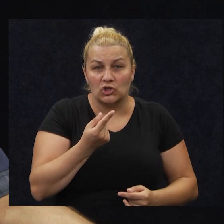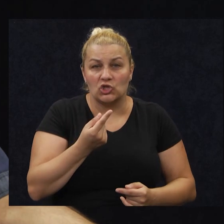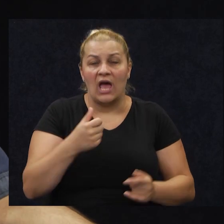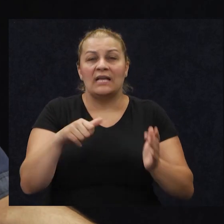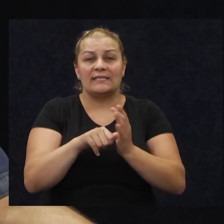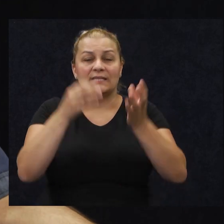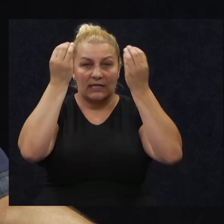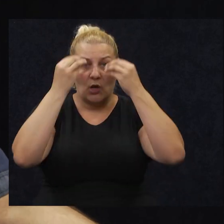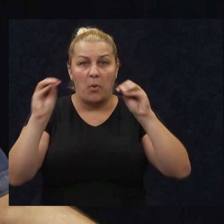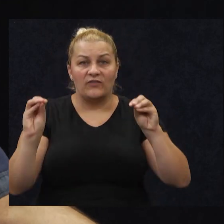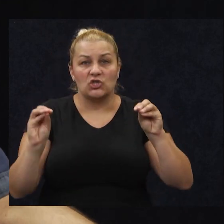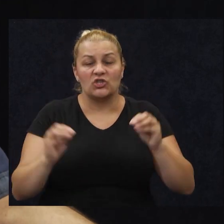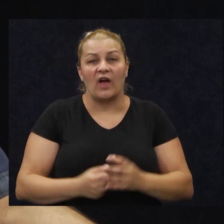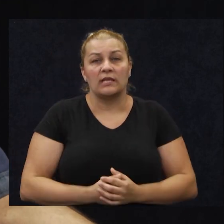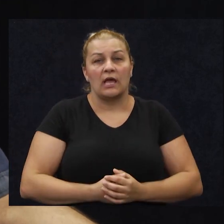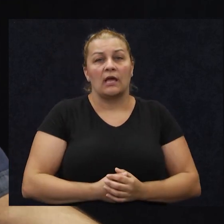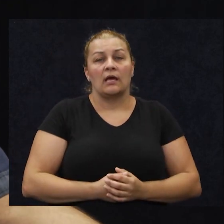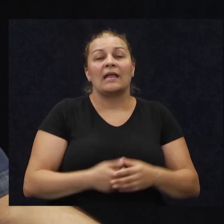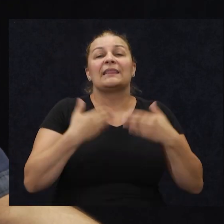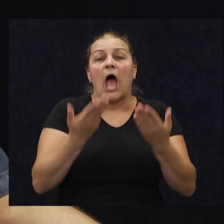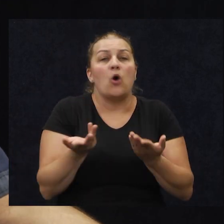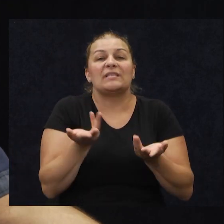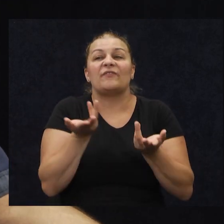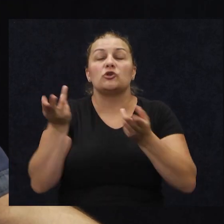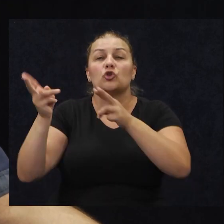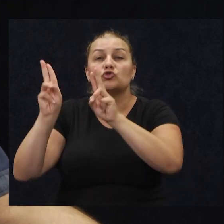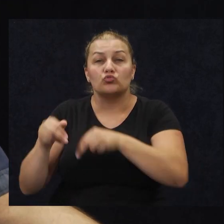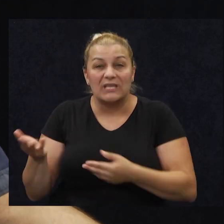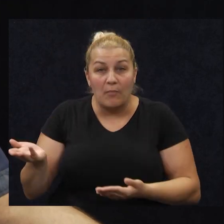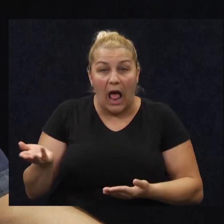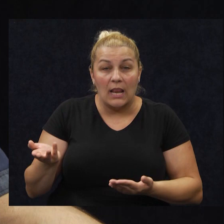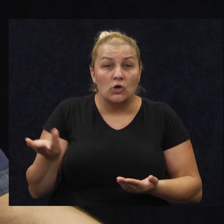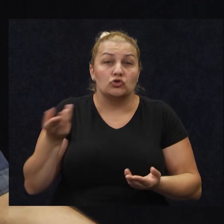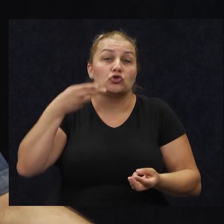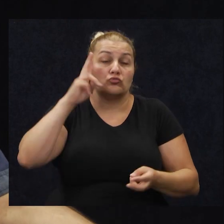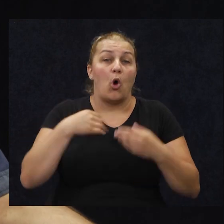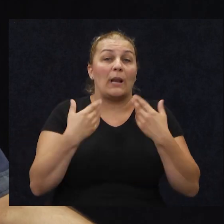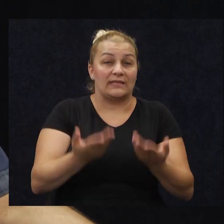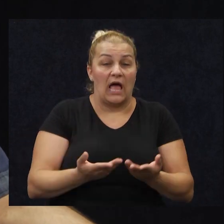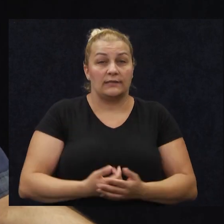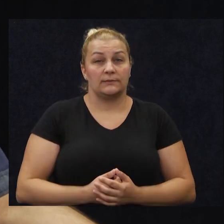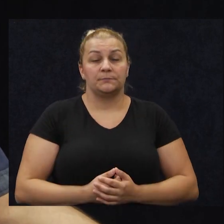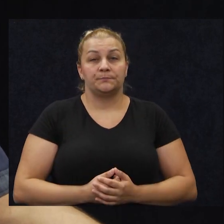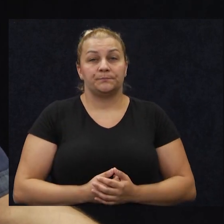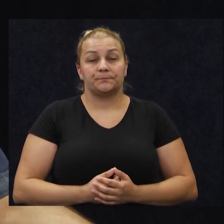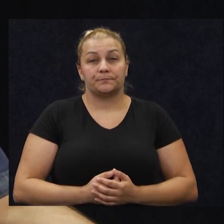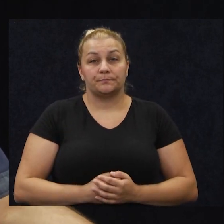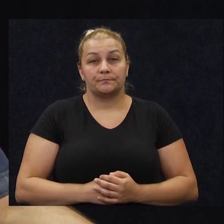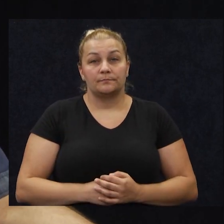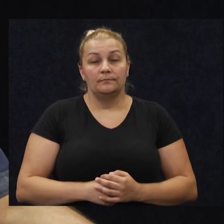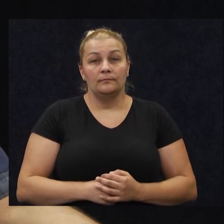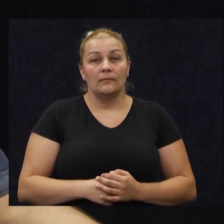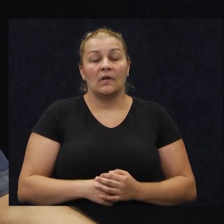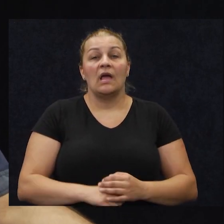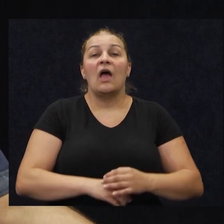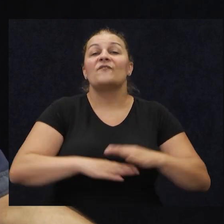centar za obavješćivanje, dananje sve što su imali, što su mogli i što nisu mogli.